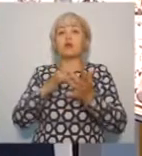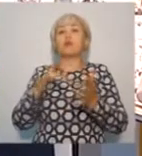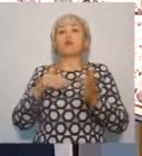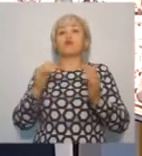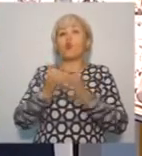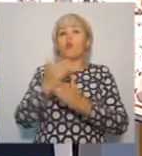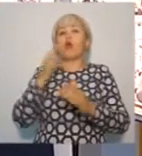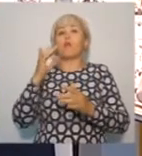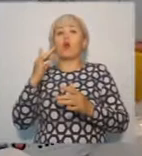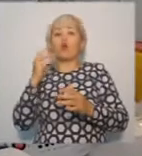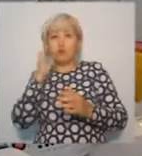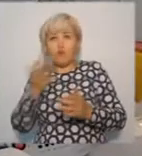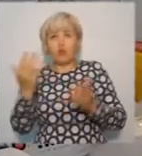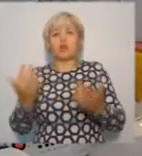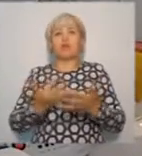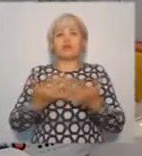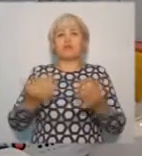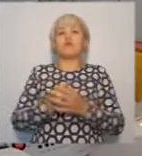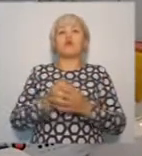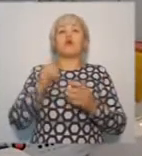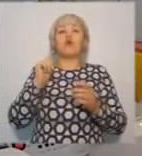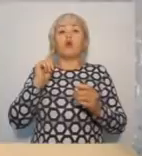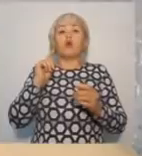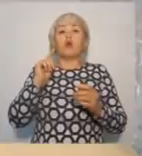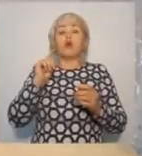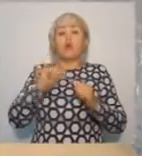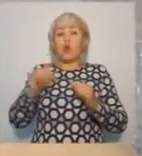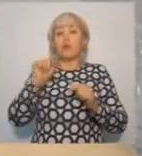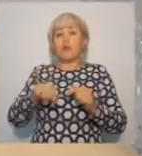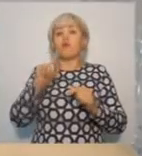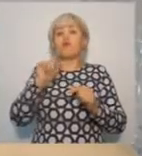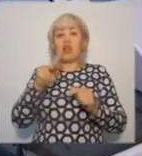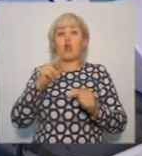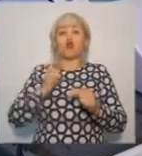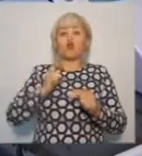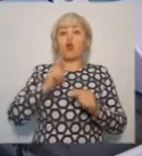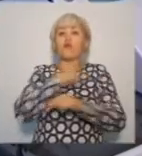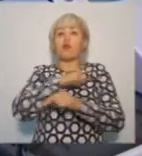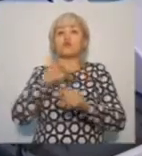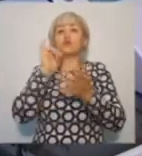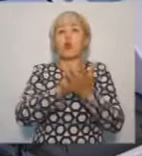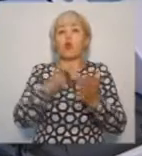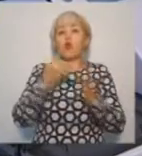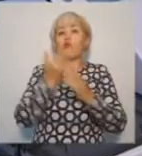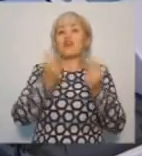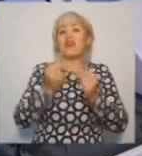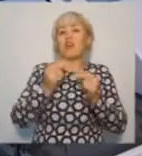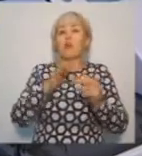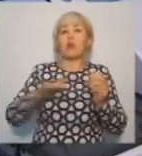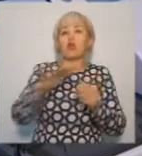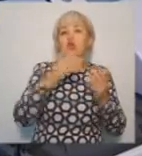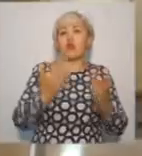Что касается медицины для взрослых, врачи сделают упор на более качественную диагностику и лечение сердечно-сосудистых заболеваний и